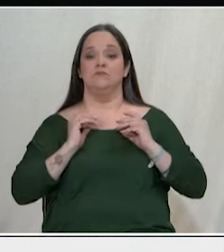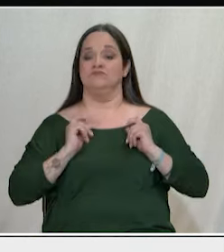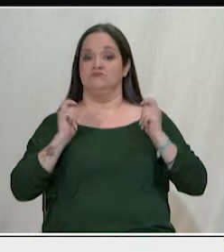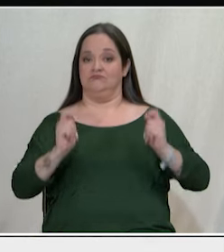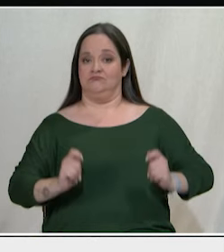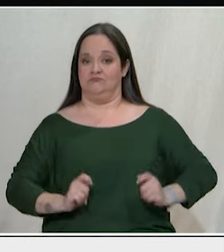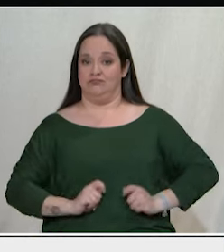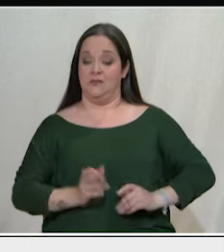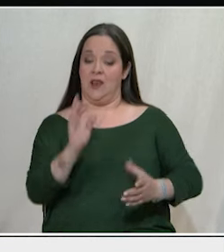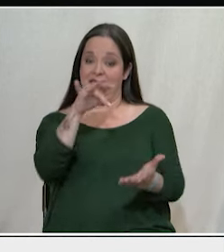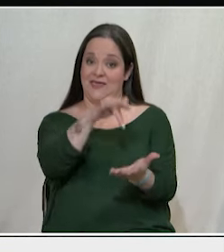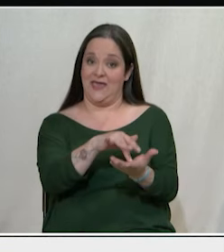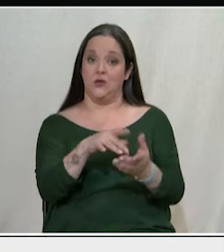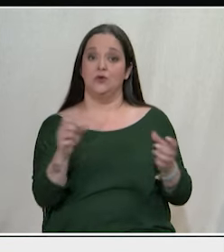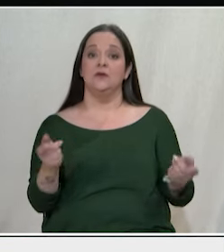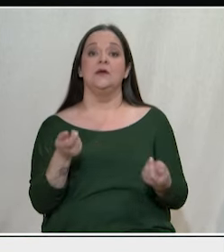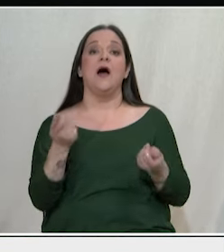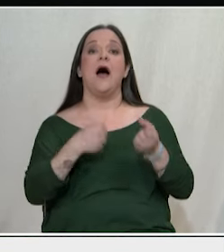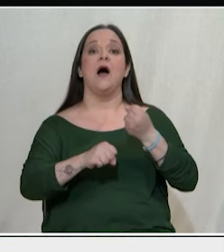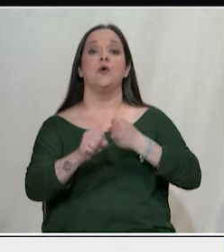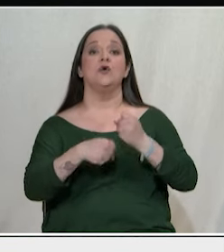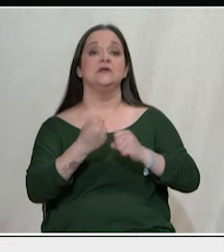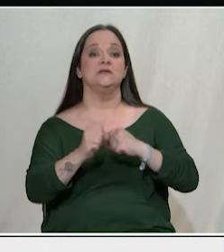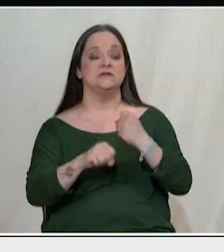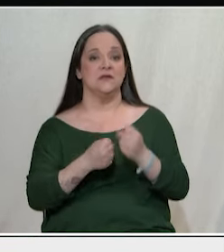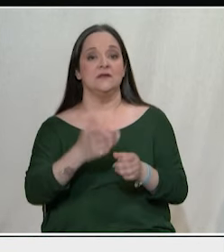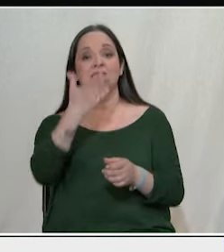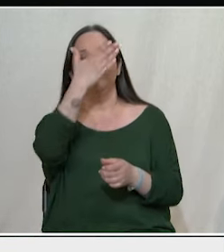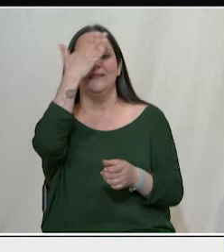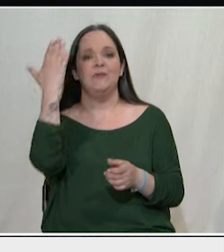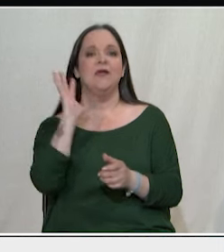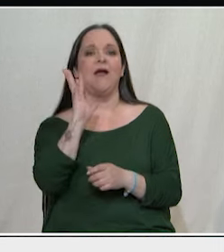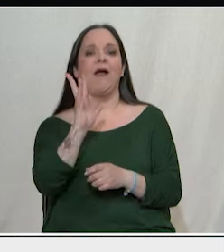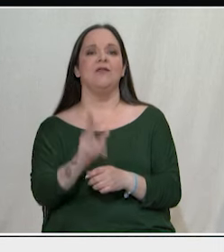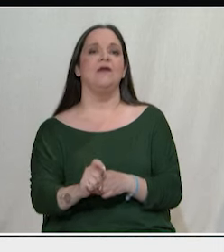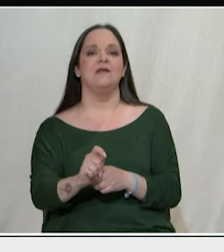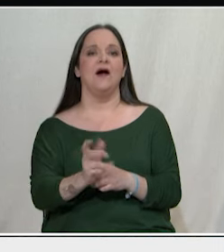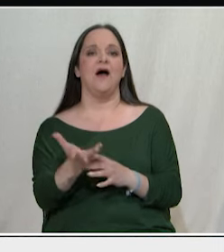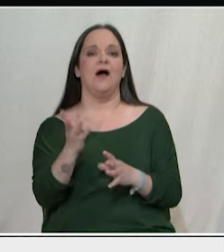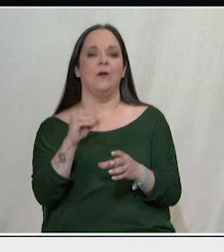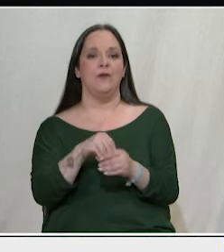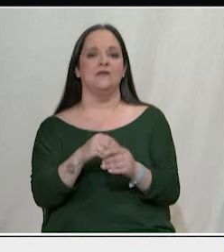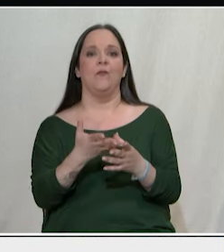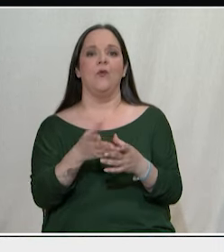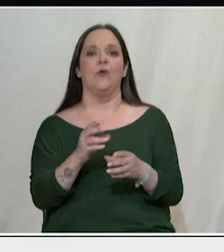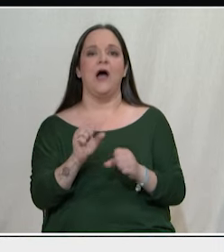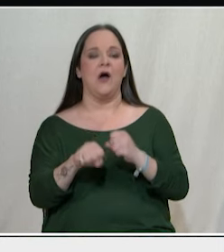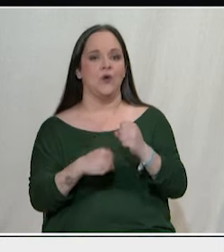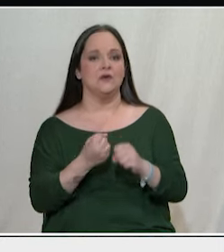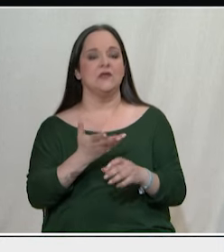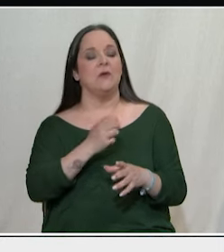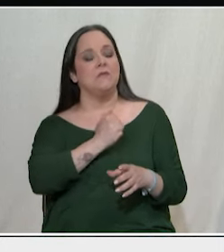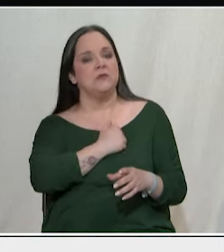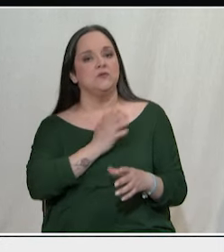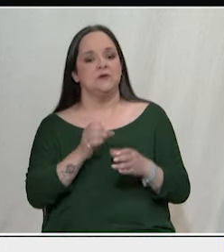αγωνιστές που να είναι τίμοι και να αναδεικνύονται καθημερινά μέσα από τους αγώνες και θέλουμε να πιστεύουμε ότι και η δική μας